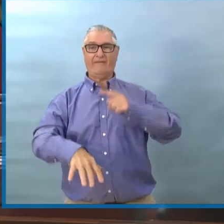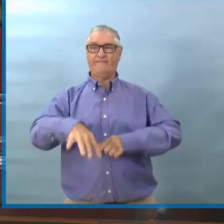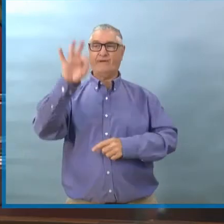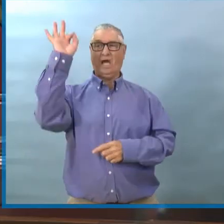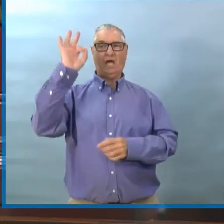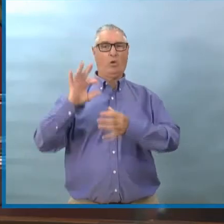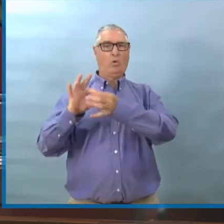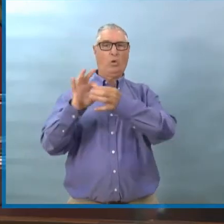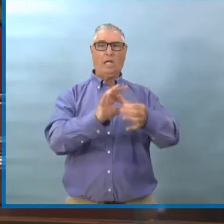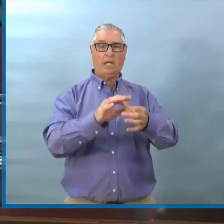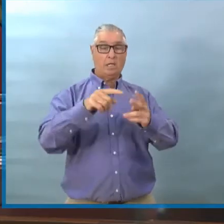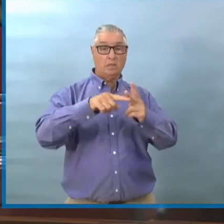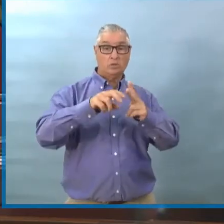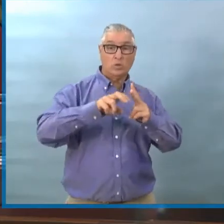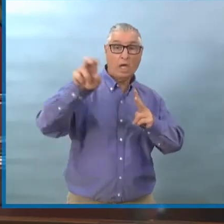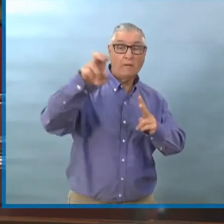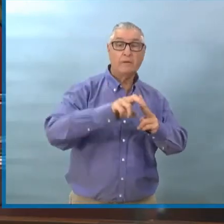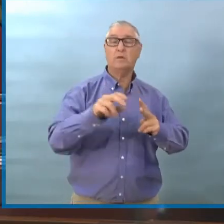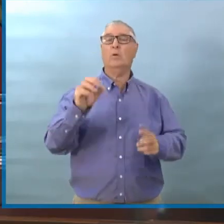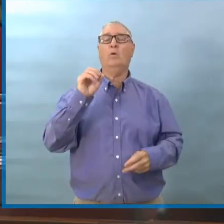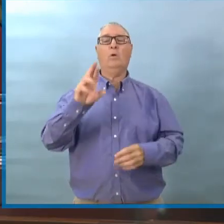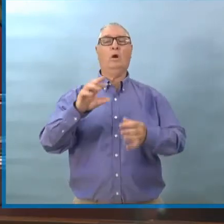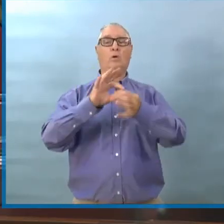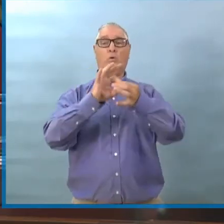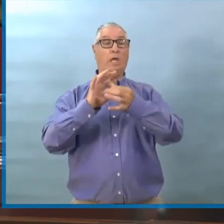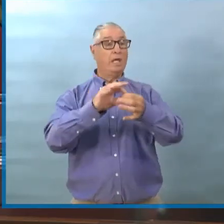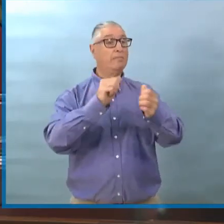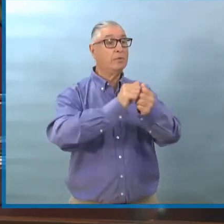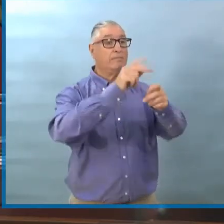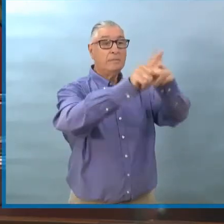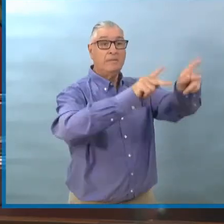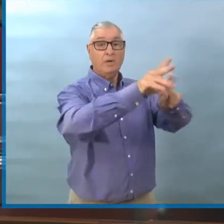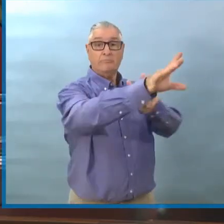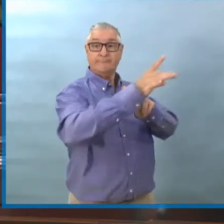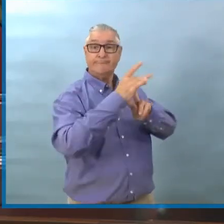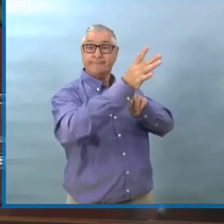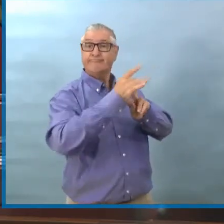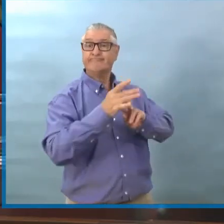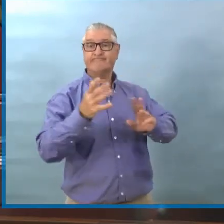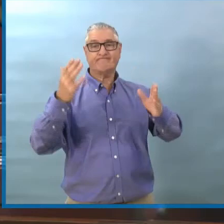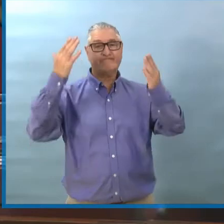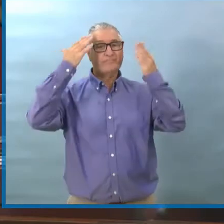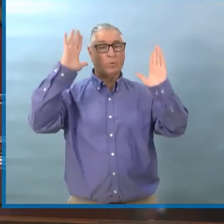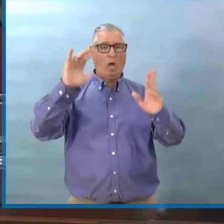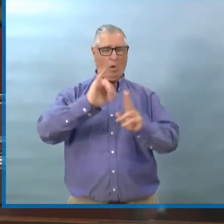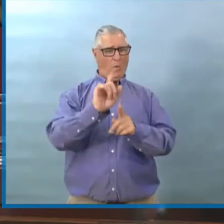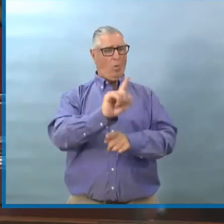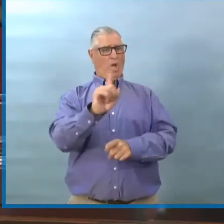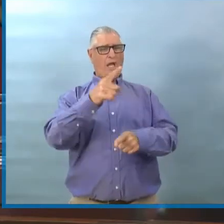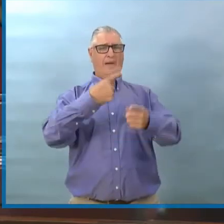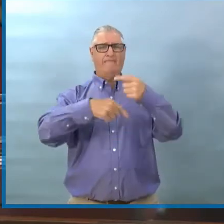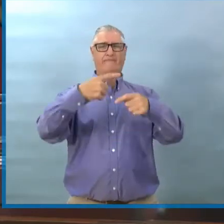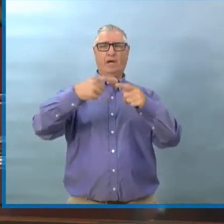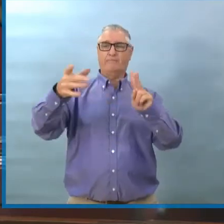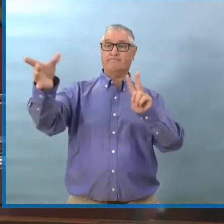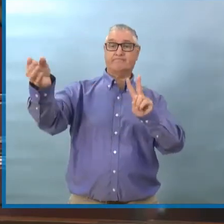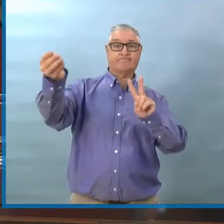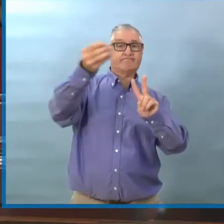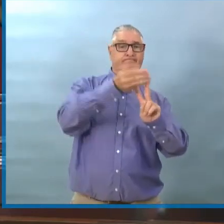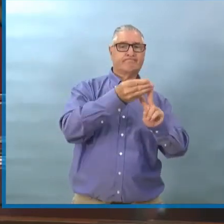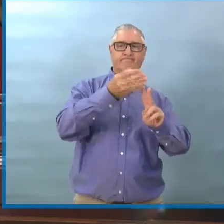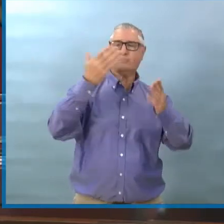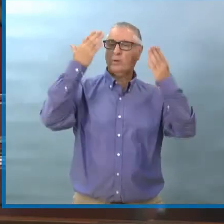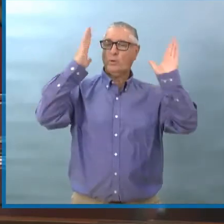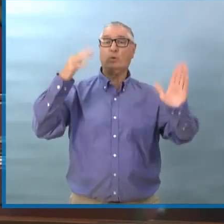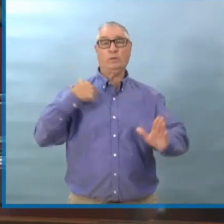On ne pouvait pas le lier directement à des voyages ou à d'autres cas connus. Mais il n'y a pas vraiment eu d'exposition communautaire qu'on pouvait